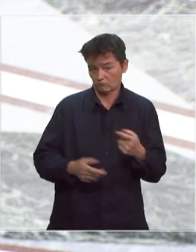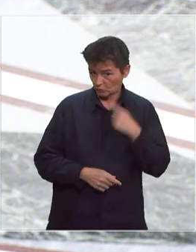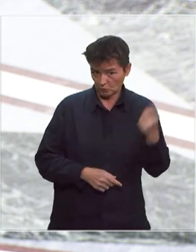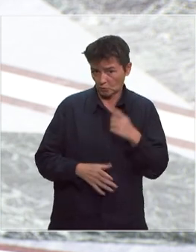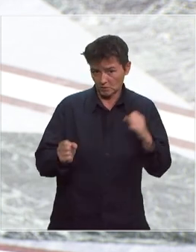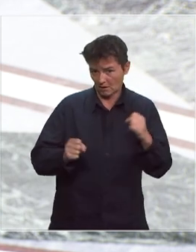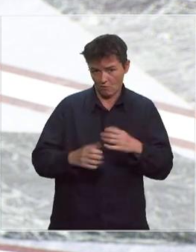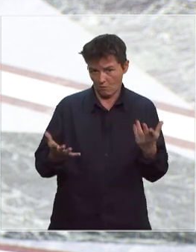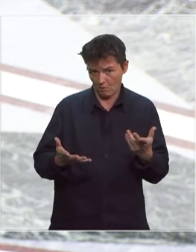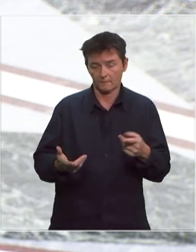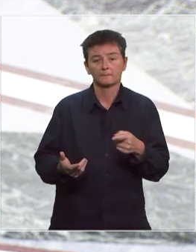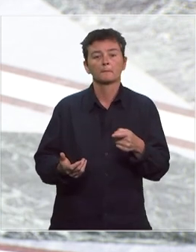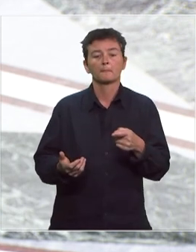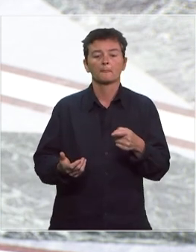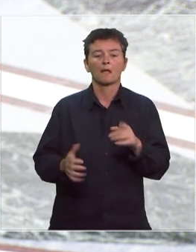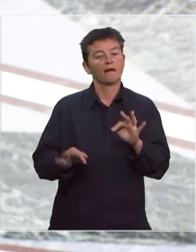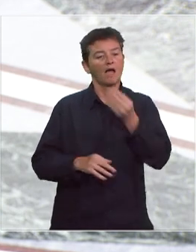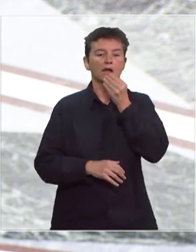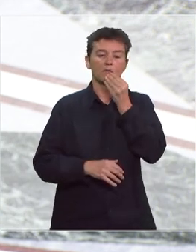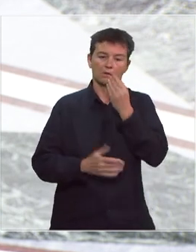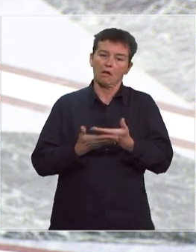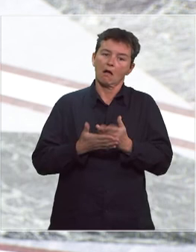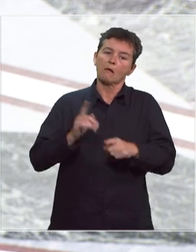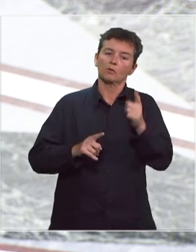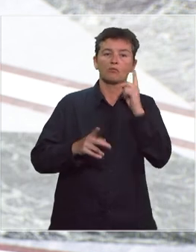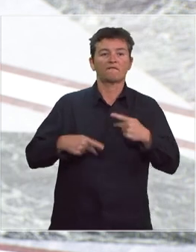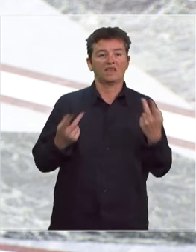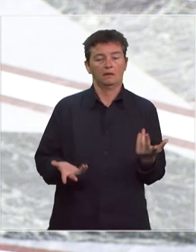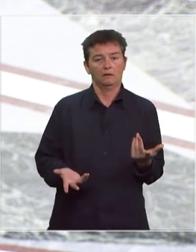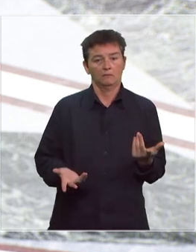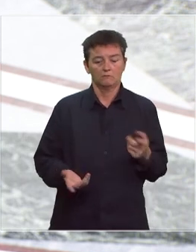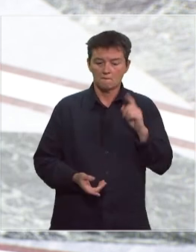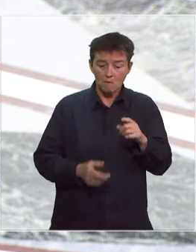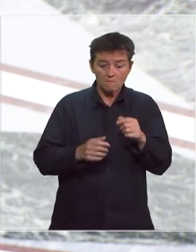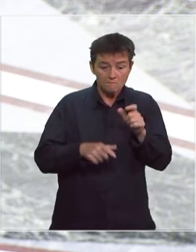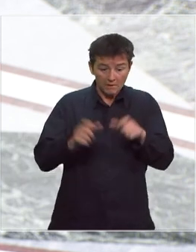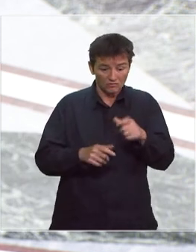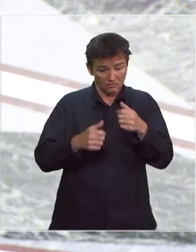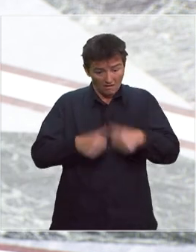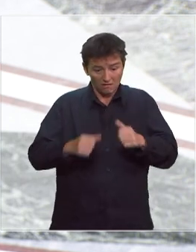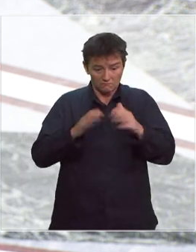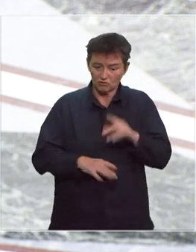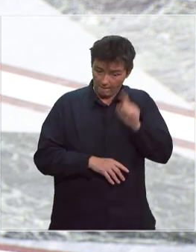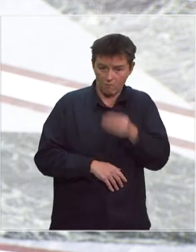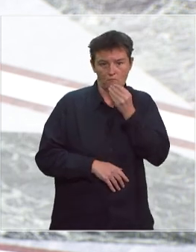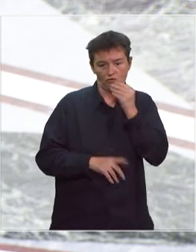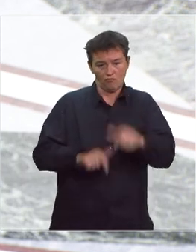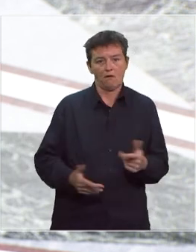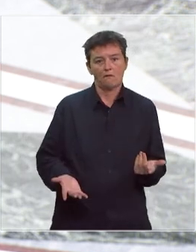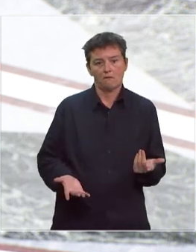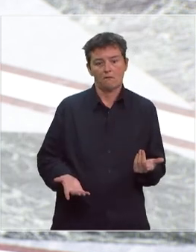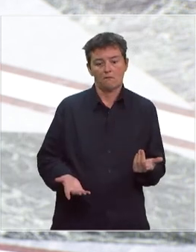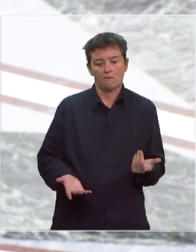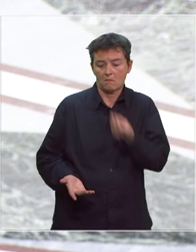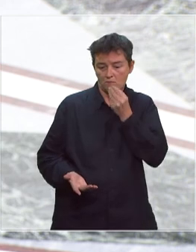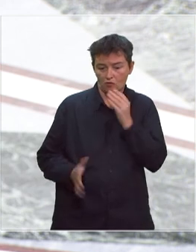d'accord pour dire que l'alimentaire est vital. Il faut que les Français confinés puissent se nourrir. Et pour se